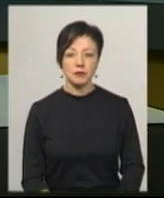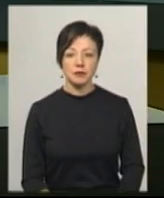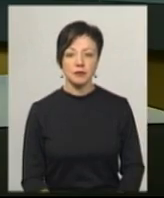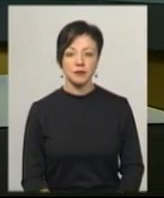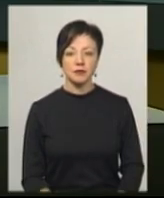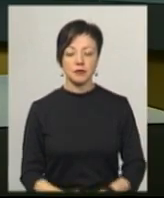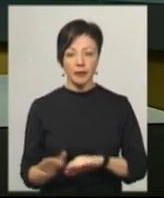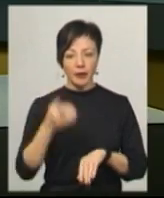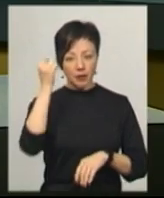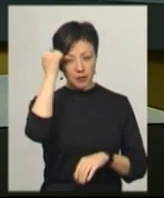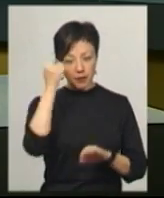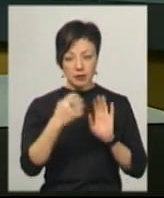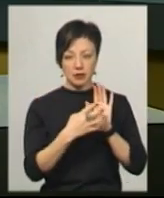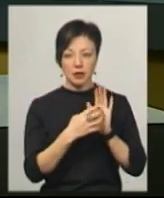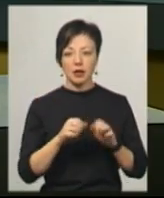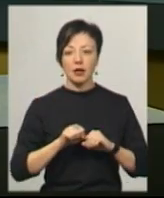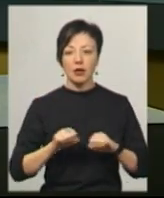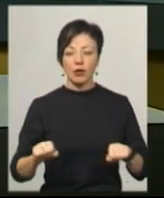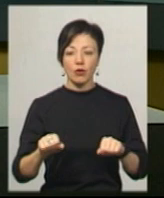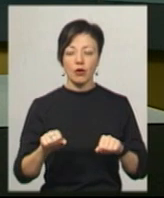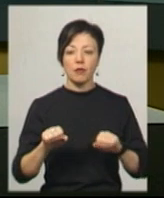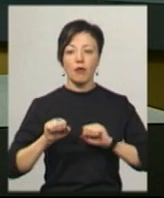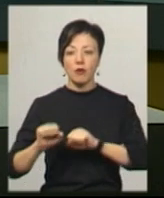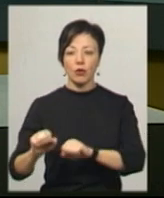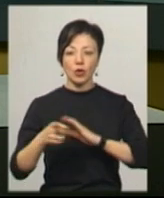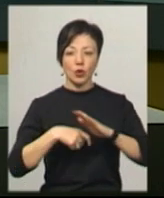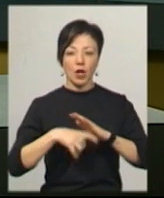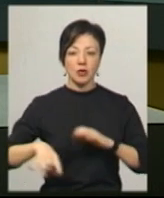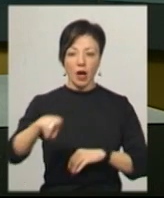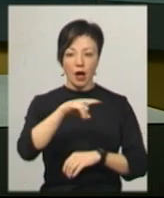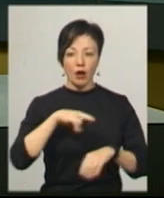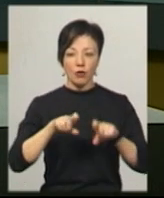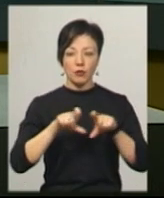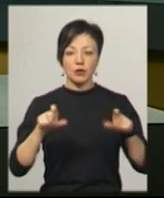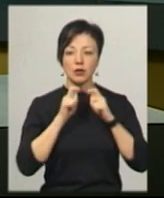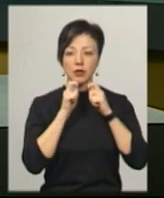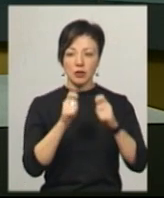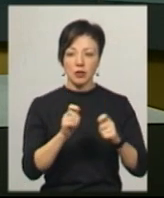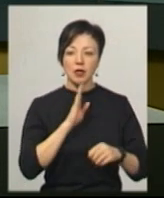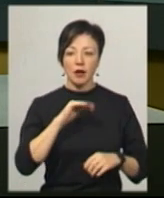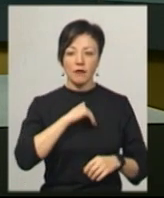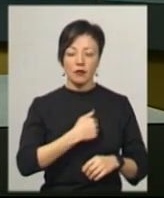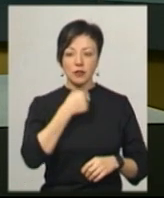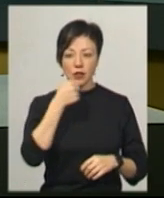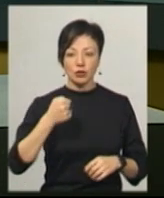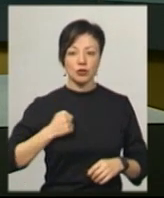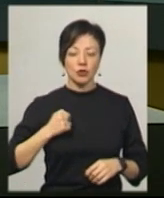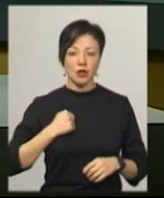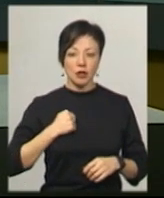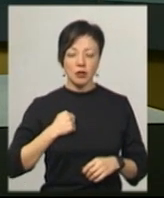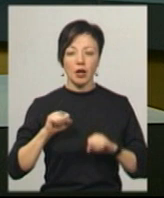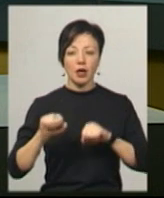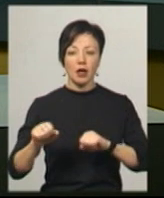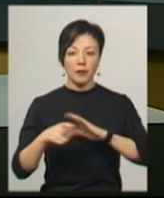Пам'ятний знак героям оборони Донецького аеропорту вручили Людмилі Коношенко, вдові старшого солдата, кіборга